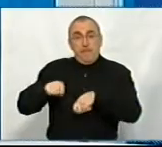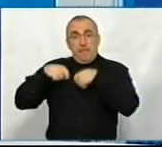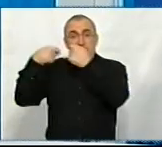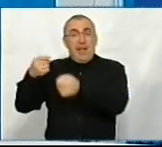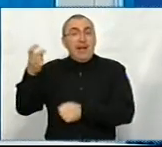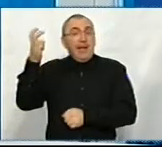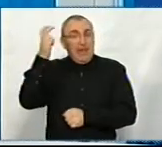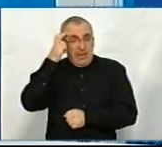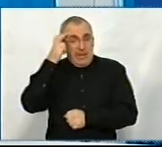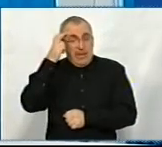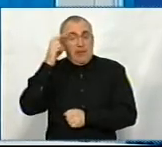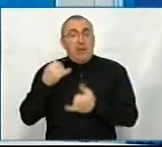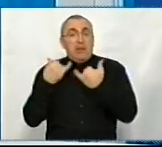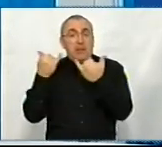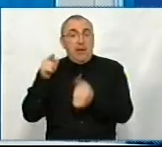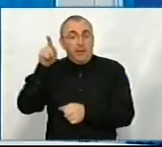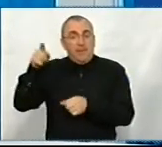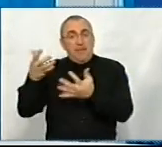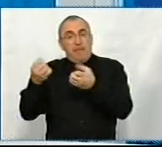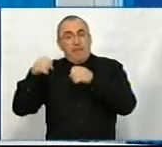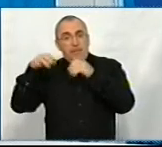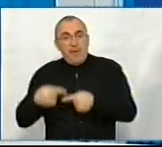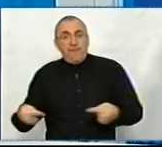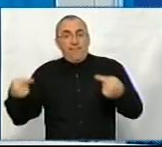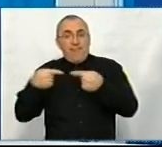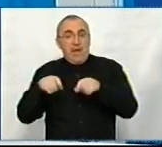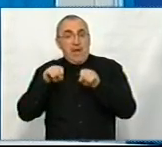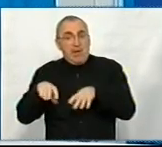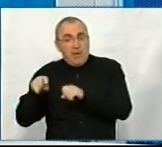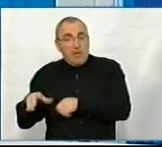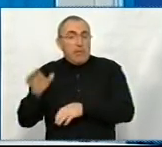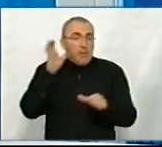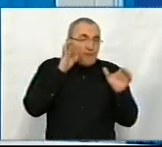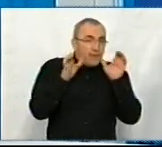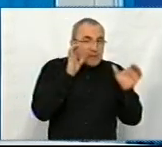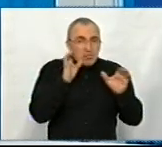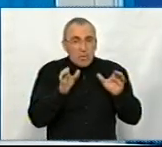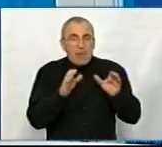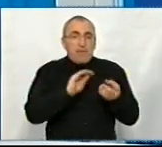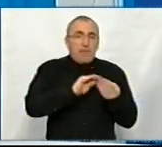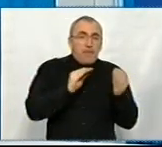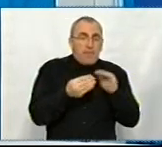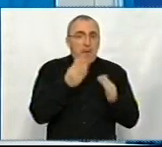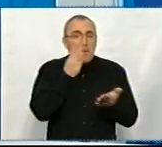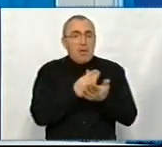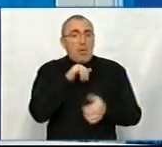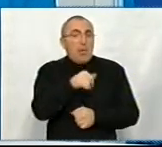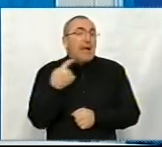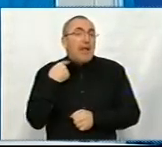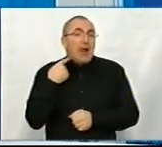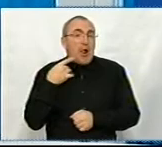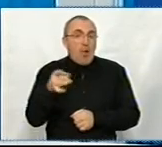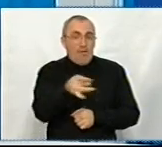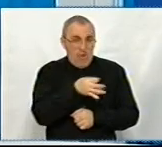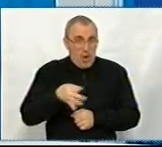Київ для того, щоб там, для прийняття відповідних рішень. А також вислуховуємо ті проблеми, які є на Кировоградщині,